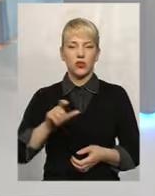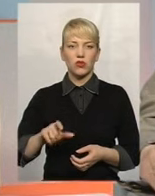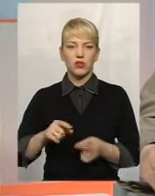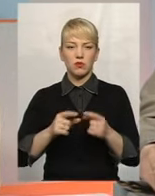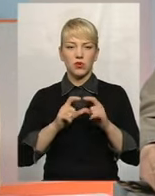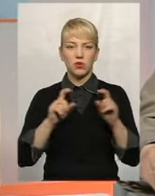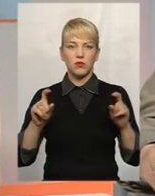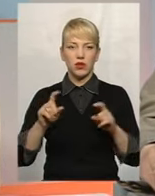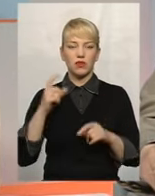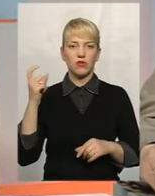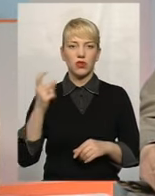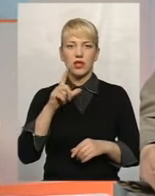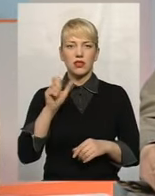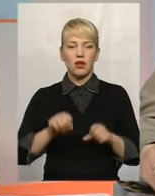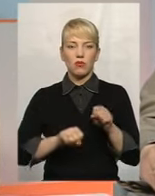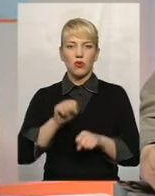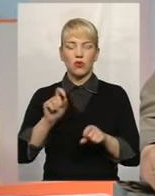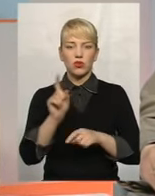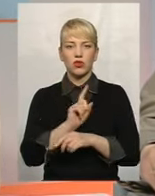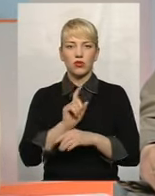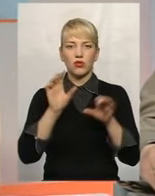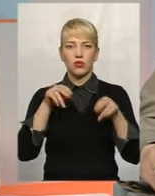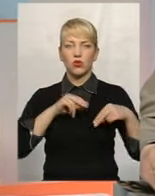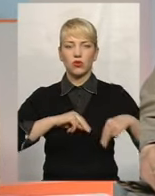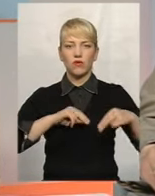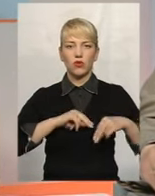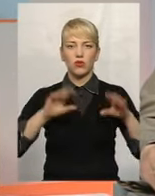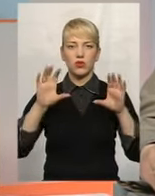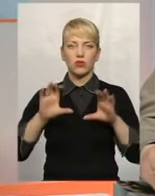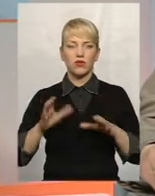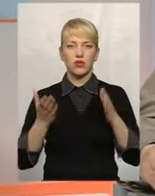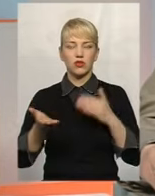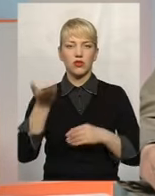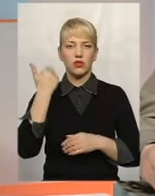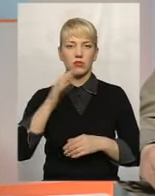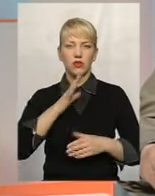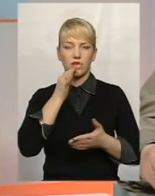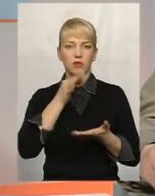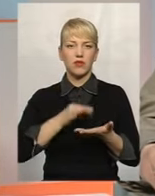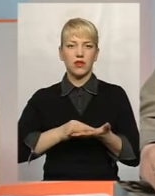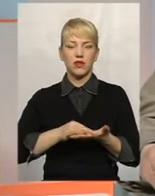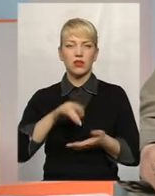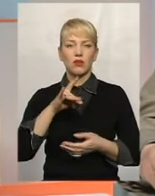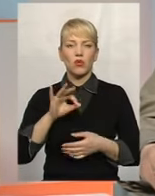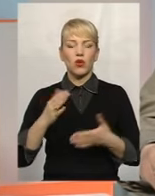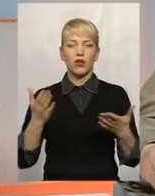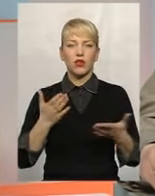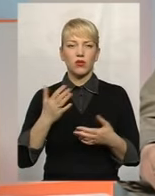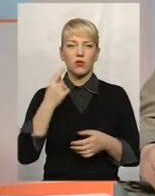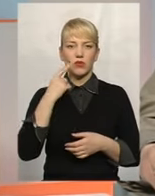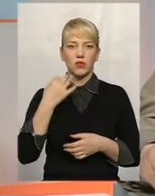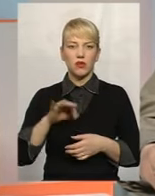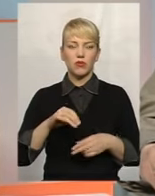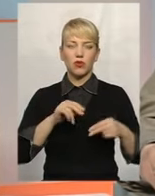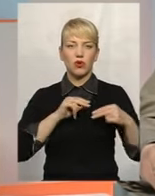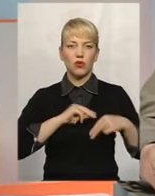суб'єктів господарювання за порушення норм трудового законодавства. Якщо раніше була відповідальність, про яку недобросовісні